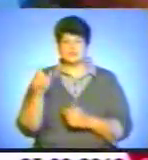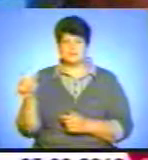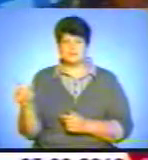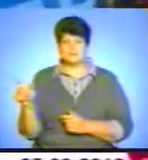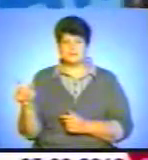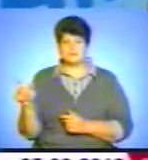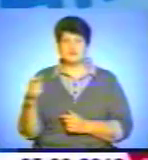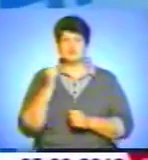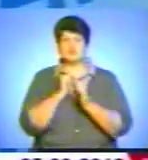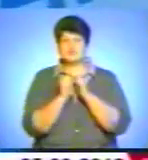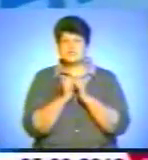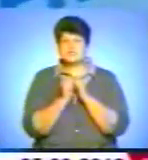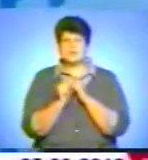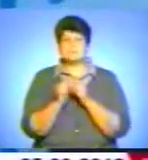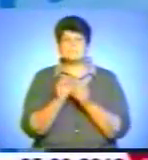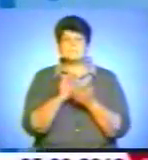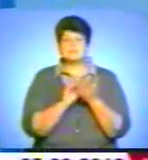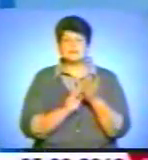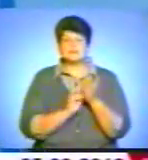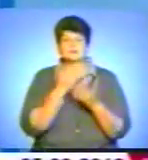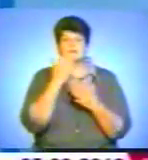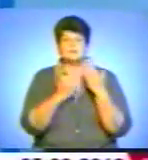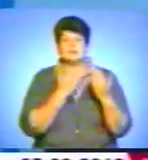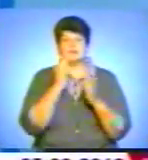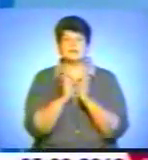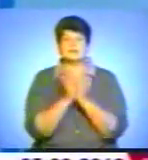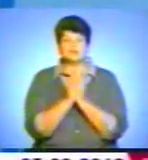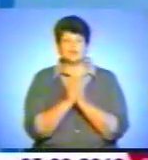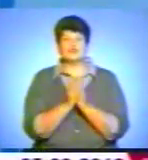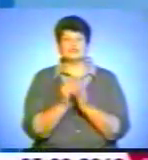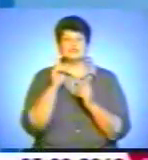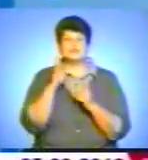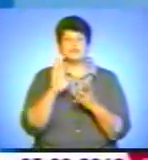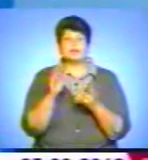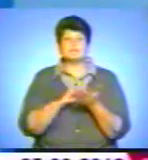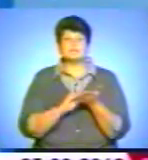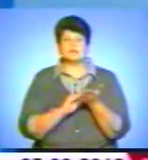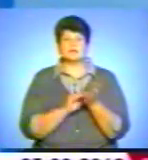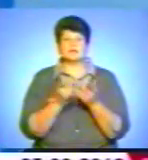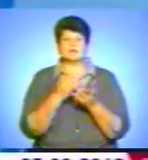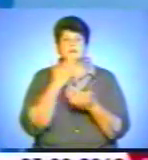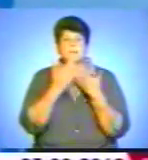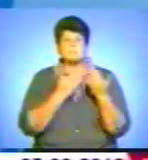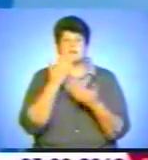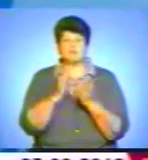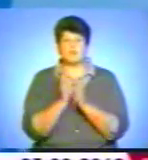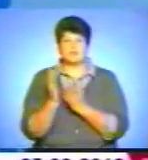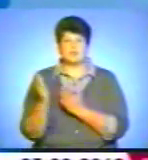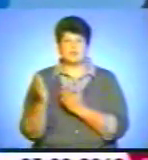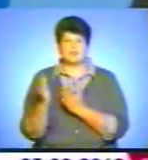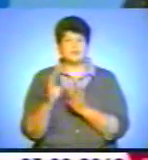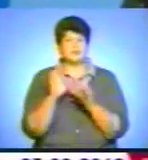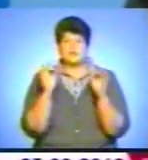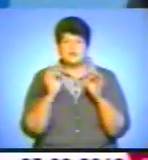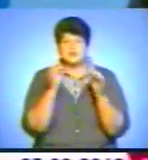частіше письменника запитували ці книги, він визначається як письменник, який найбільш запитуваний в бібліотеці. Всього-навсього,